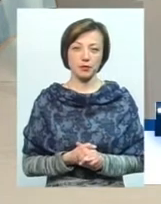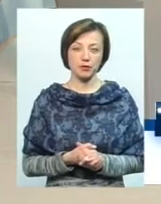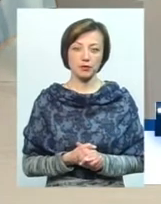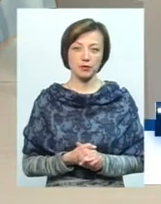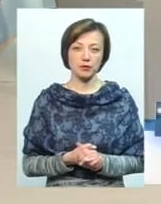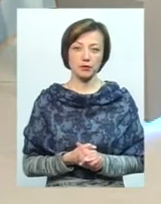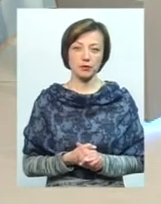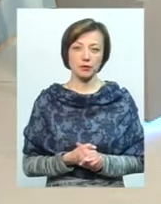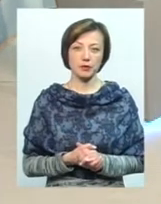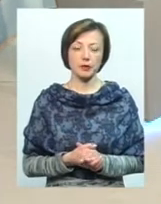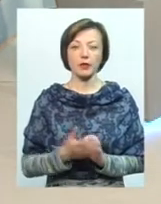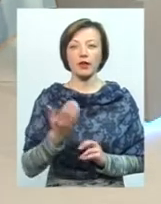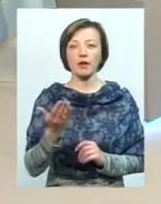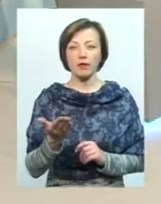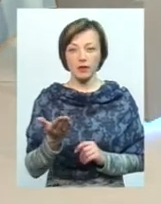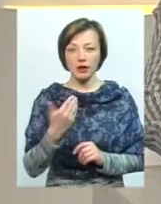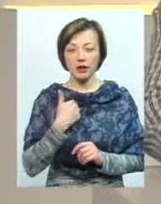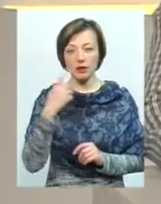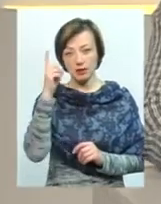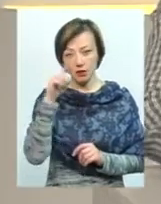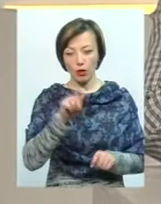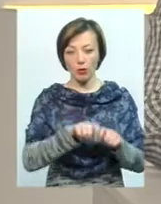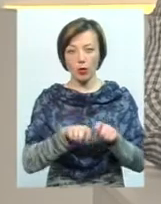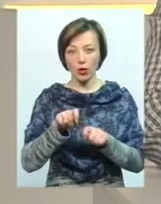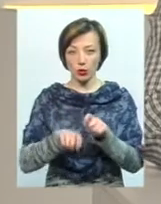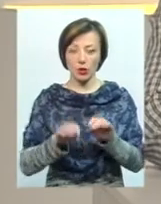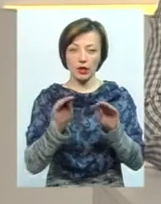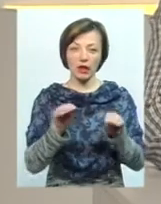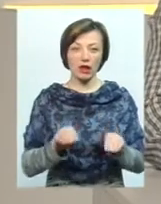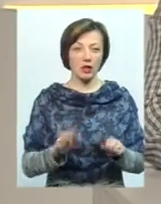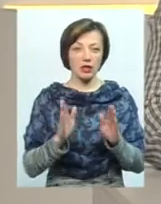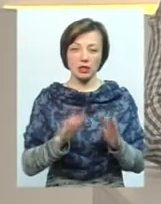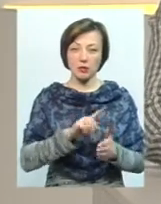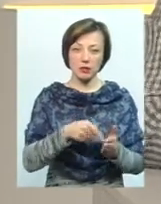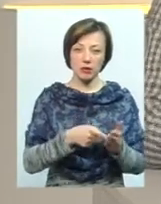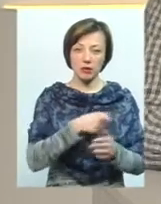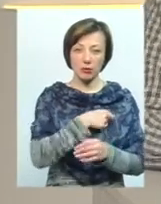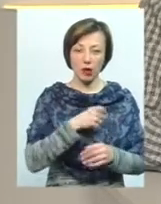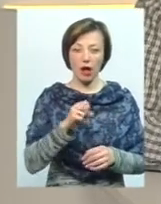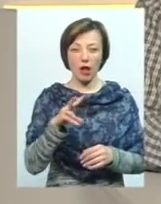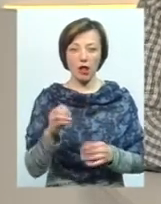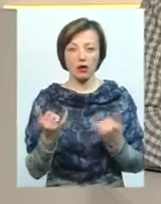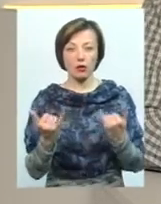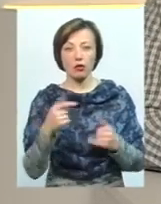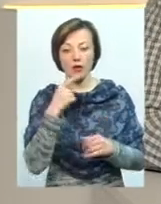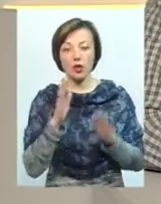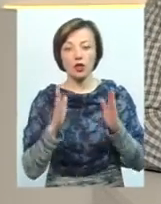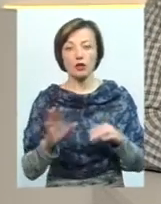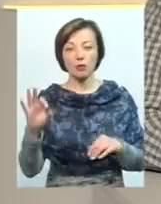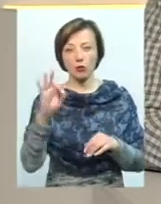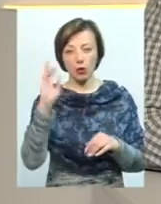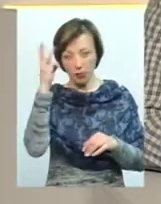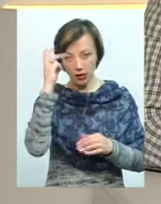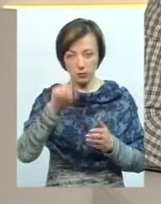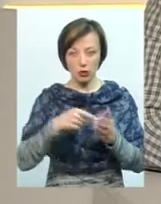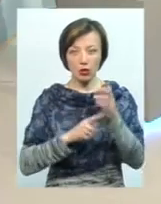Пане Галюно, ви, я знаю, моніторите декларації не тільки міських депутатів, але сьогодні говоримо лише про Хмельницьку міську раду.